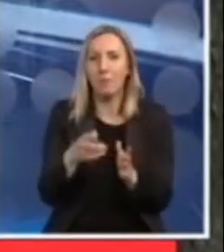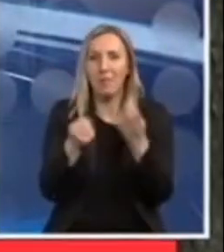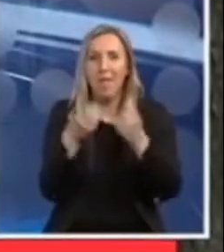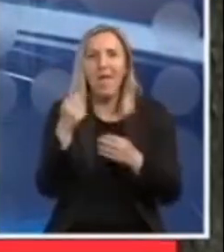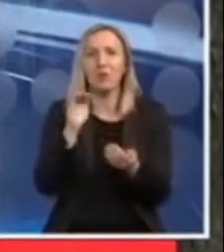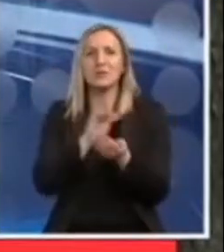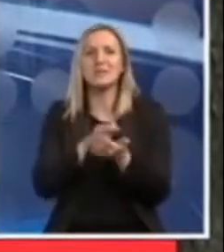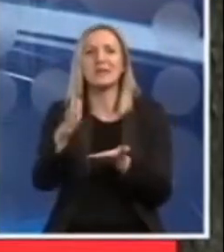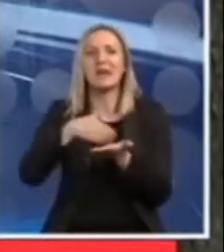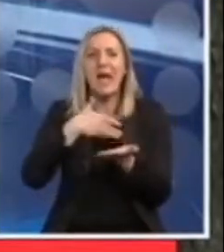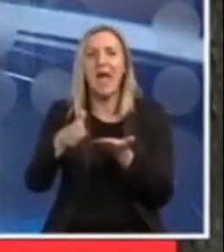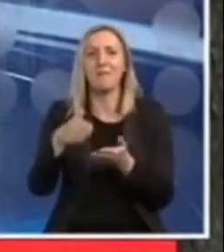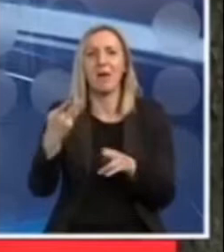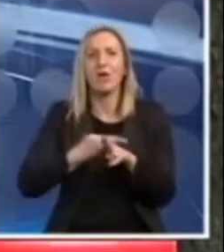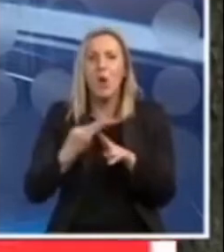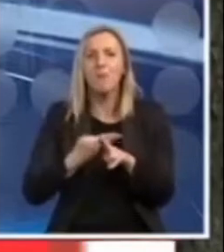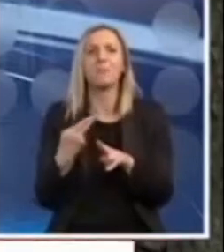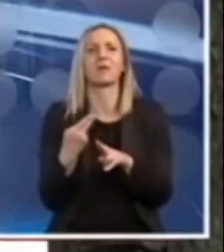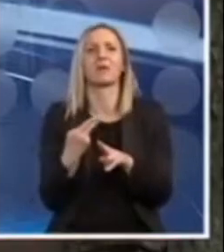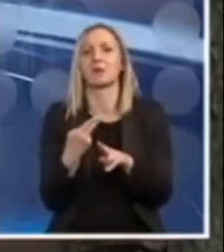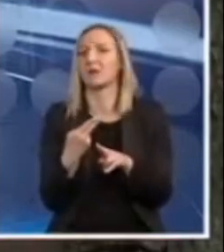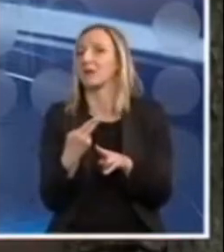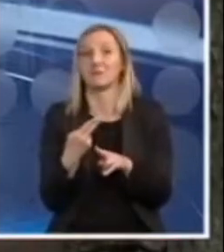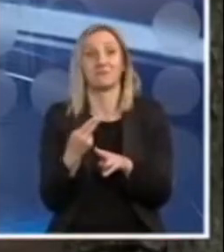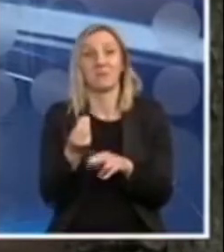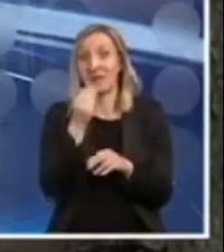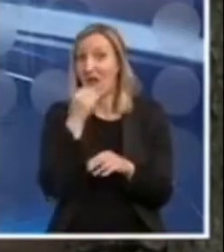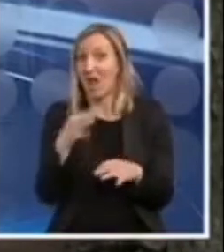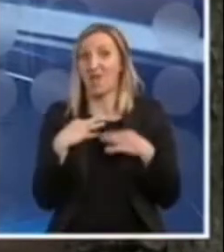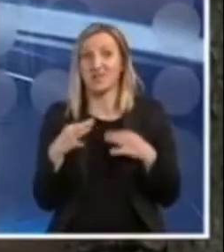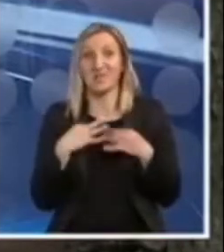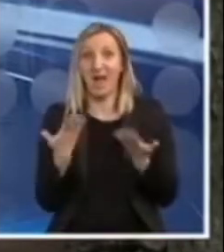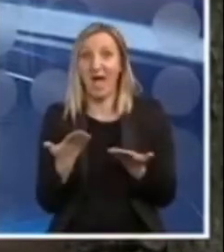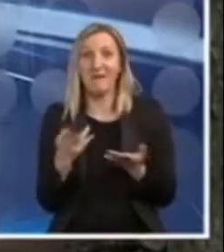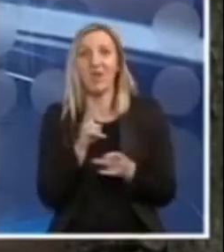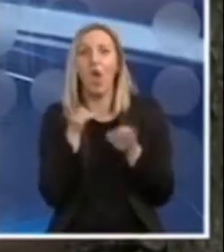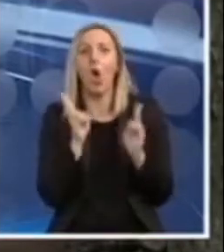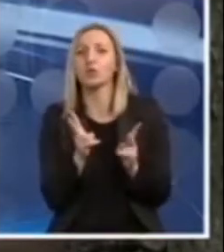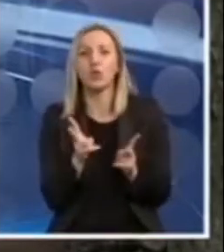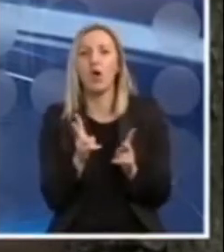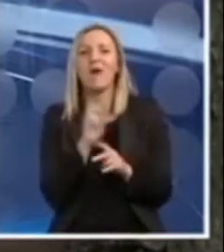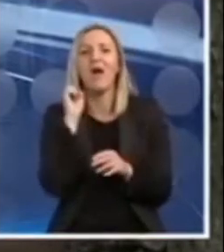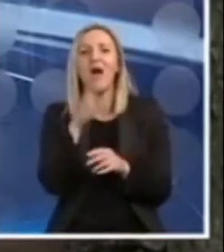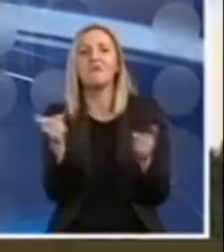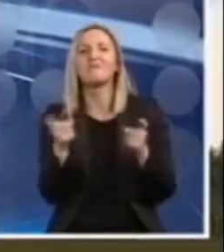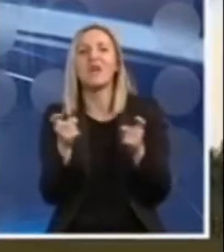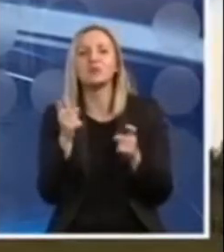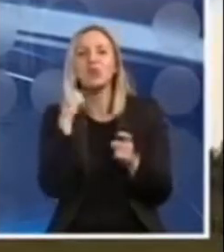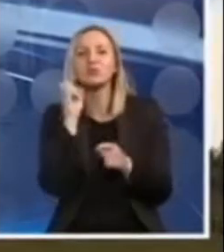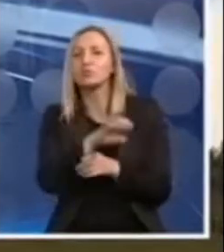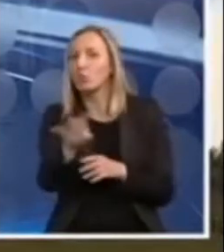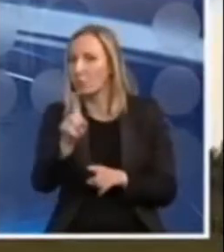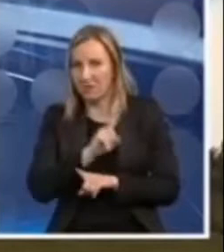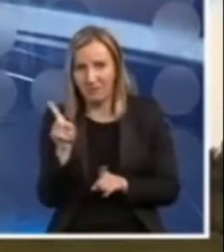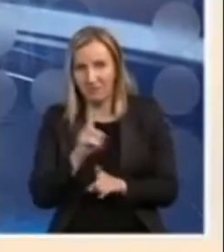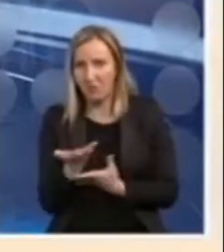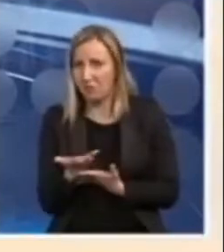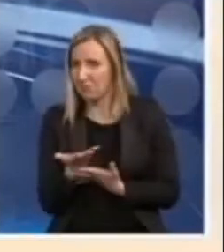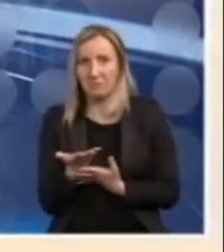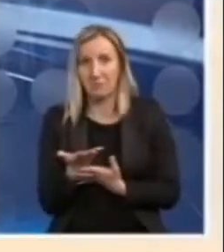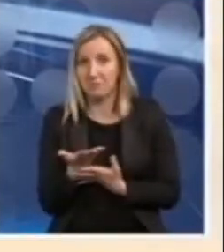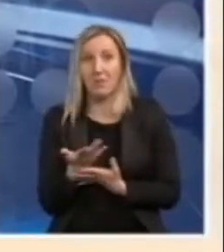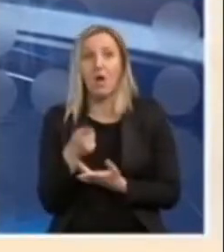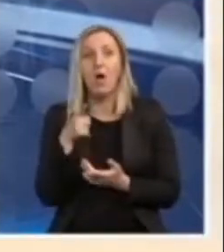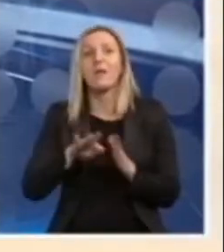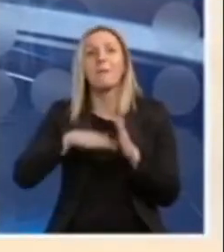sira, kajmaka, krompira, sve ovde još je hrana zdrava, nije zatrovana, ne baca se to veštačko džubrivo, jer